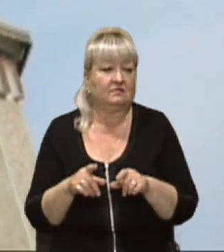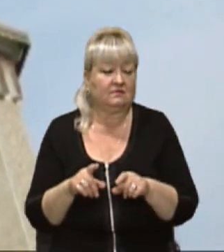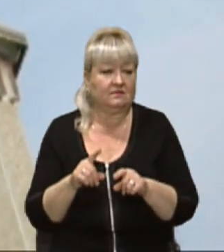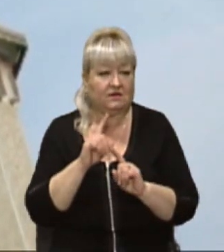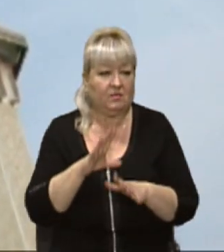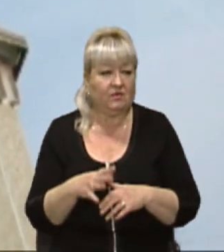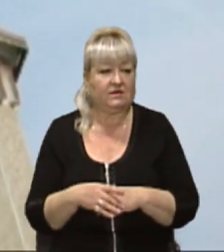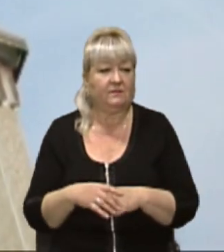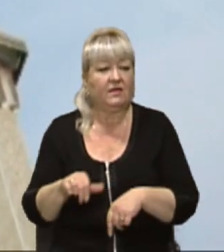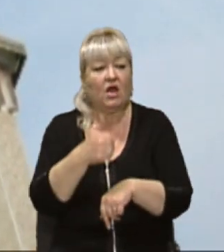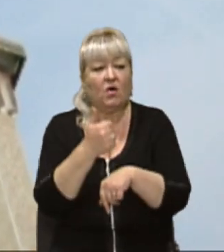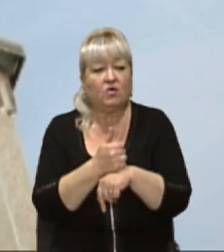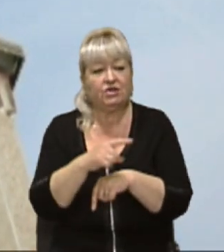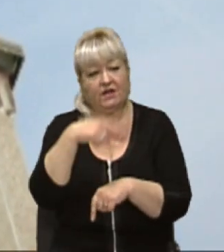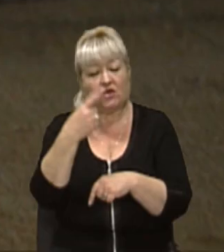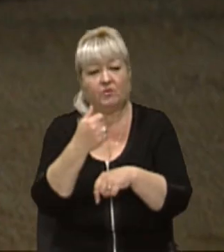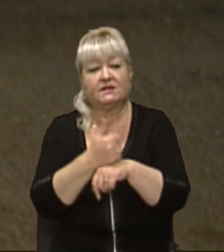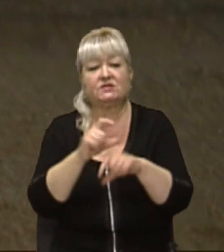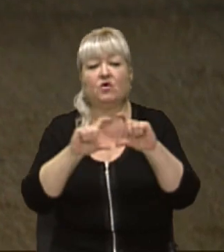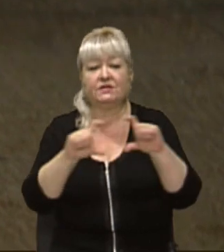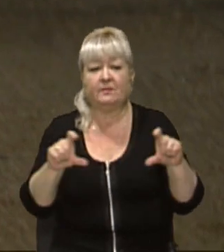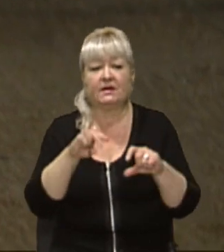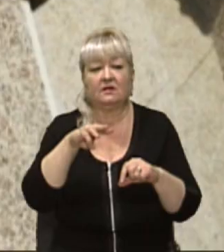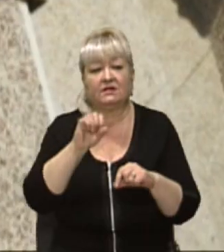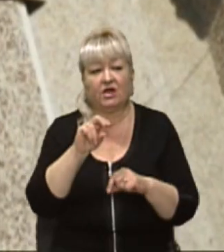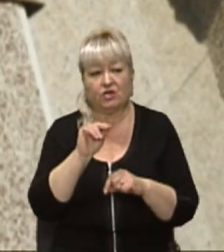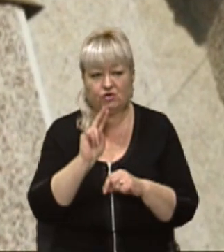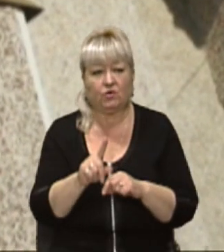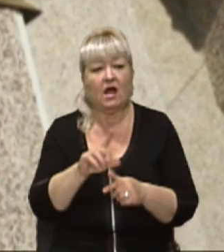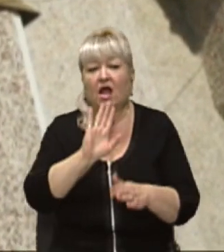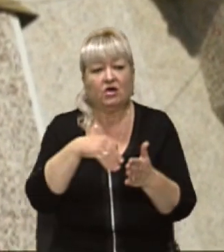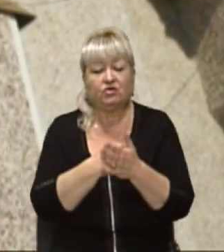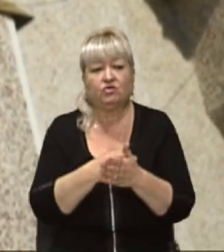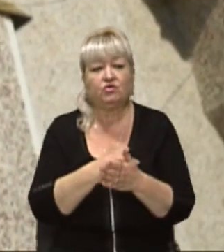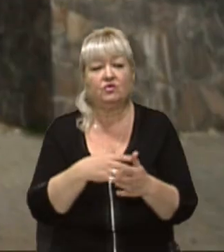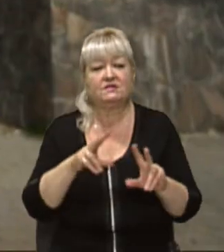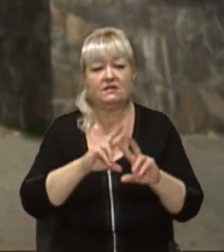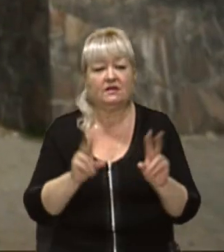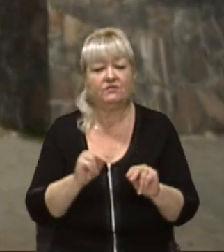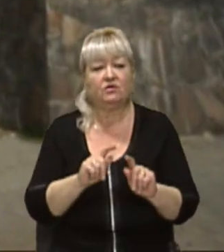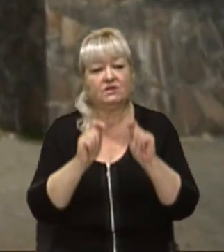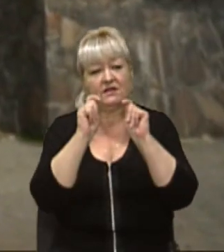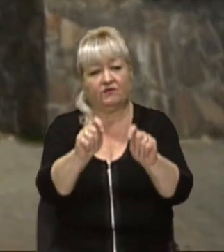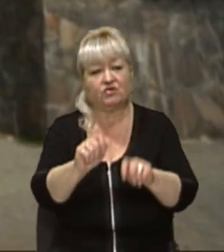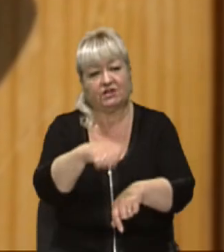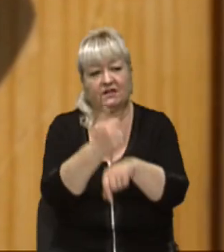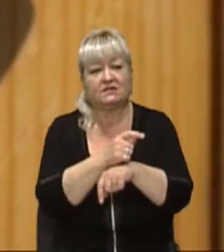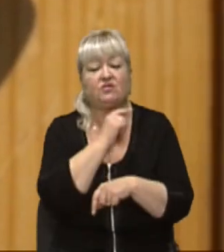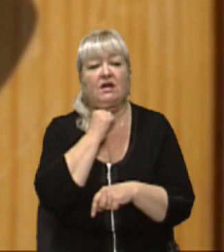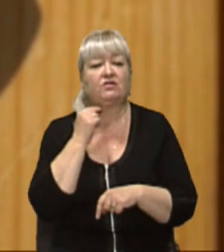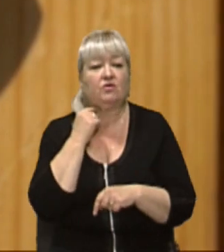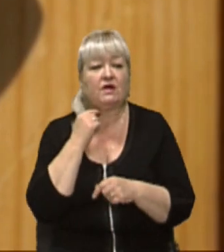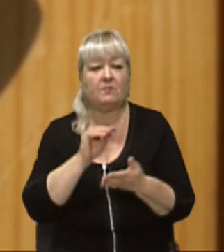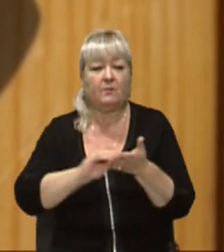словами очільниці обласного департаменту архітектури Оксани Ткачук, досі не вдалося вручити настоятелю храму та голові церковного братства